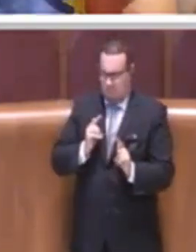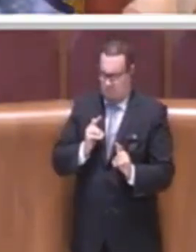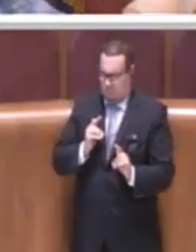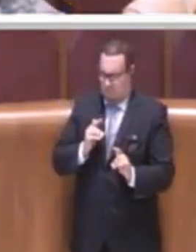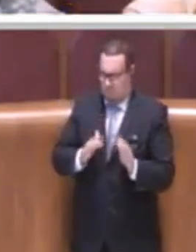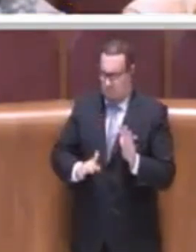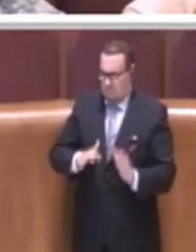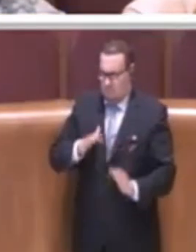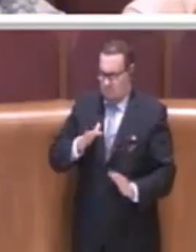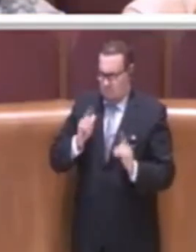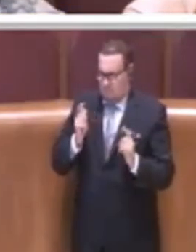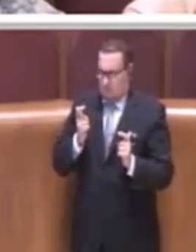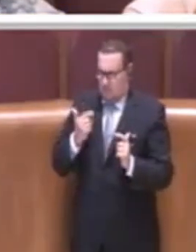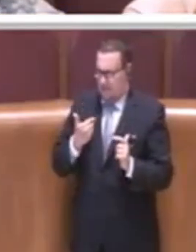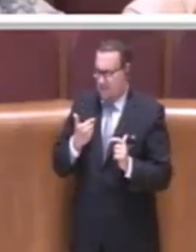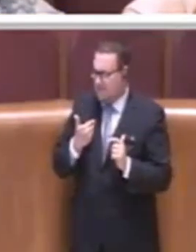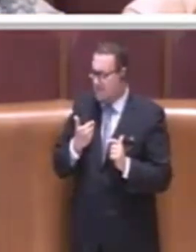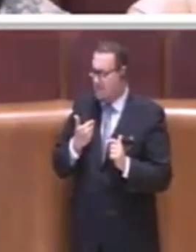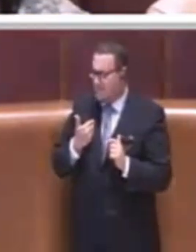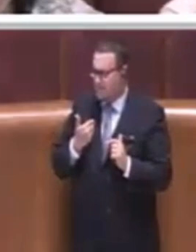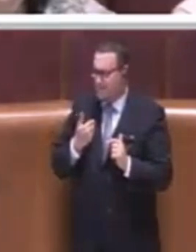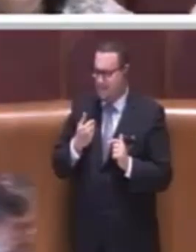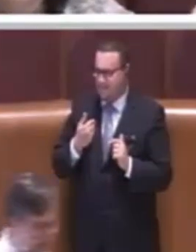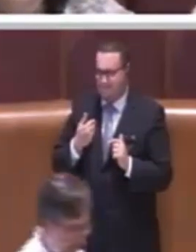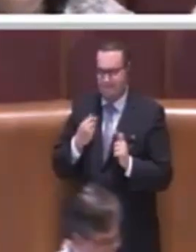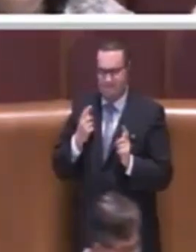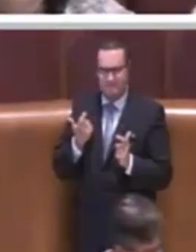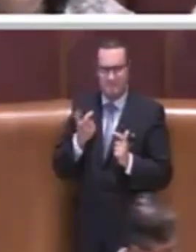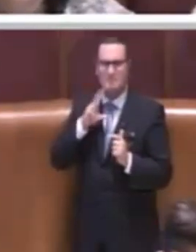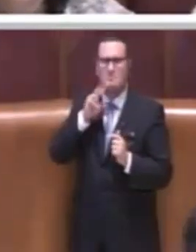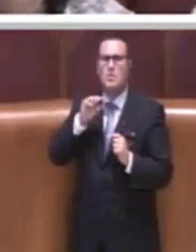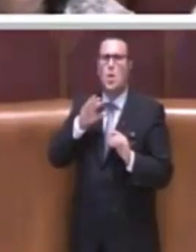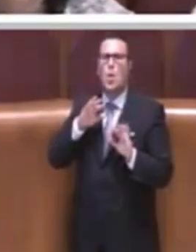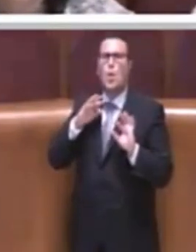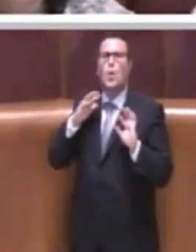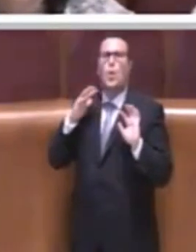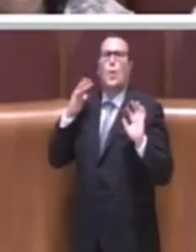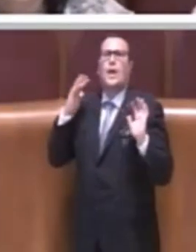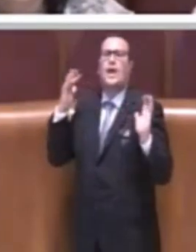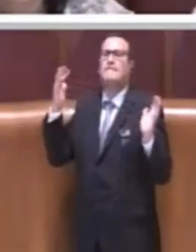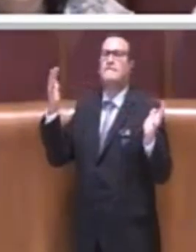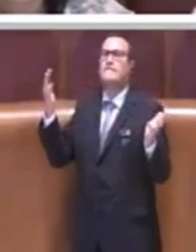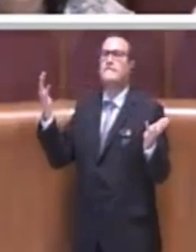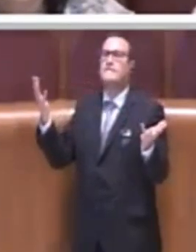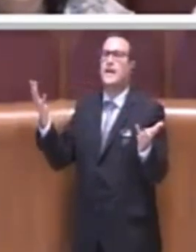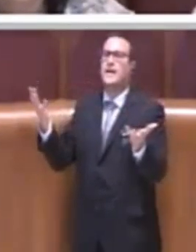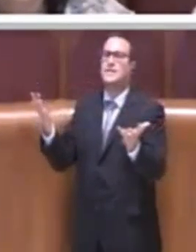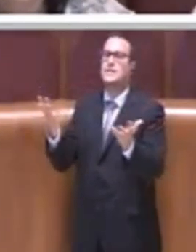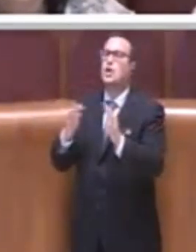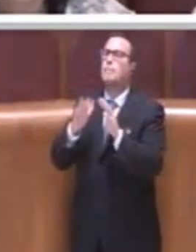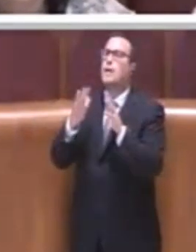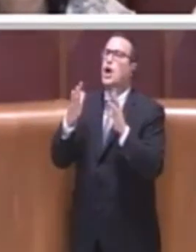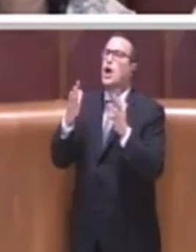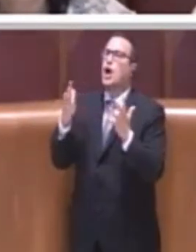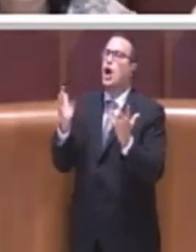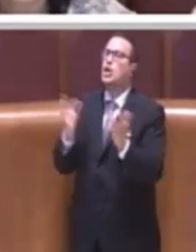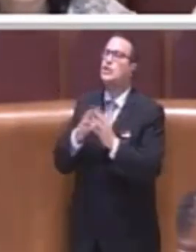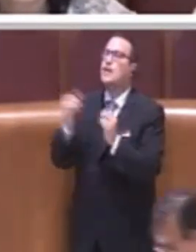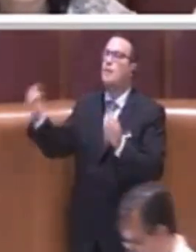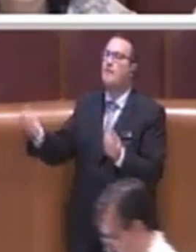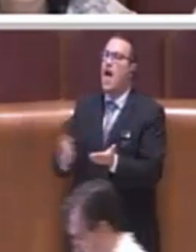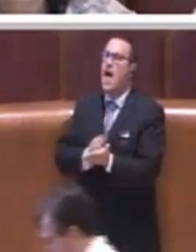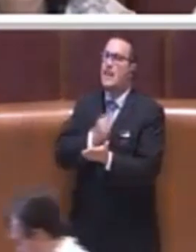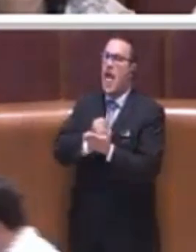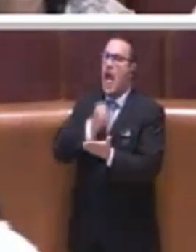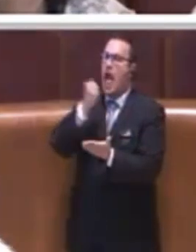ovviamente ho sentito parlare dell'universo mondo, di quello che è stato fatto, degli atti che sono